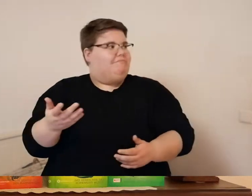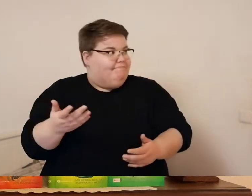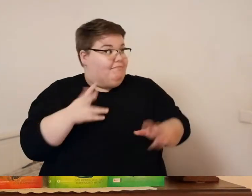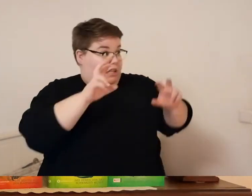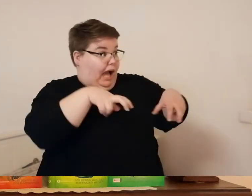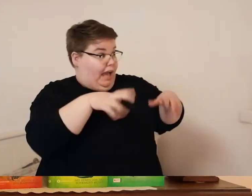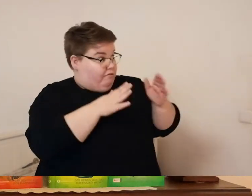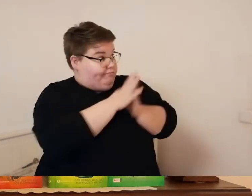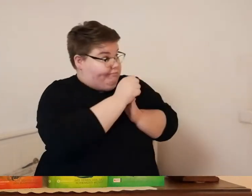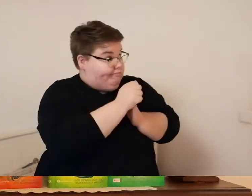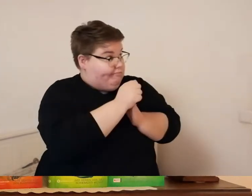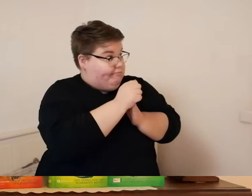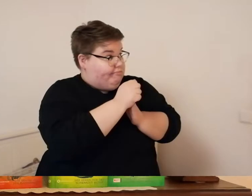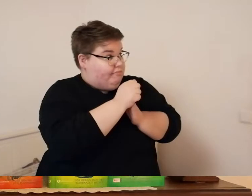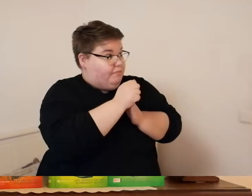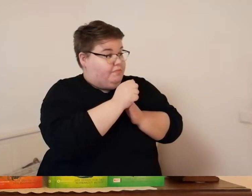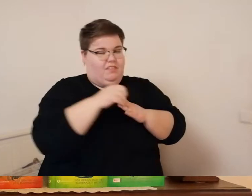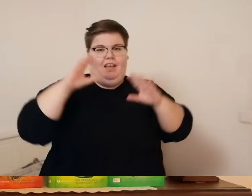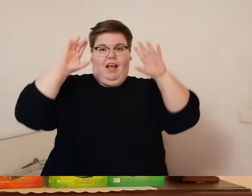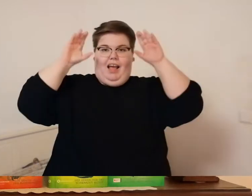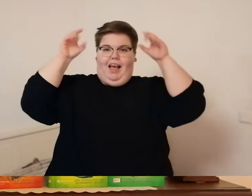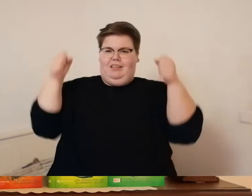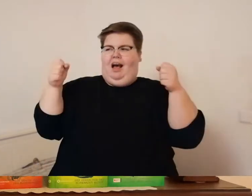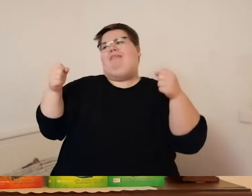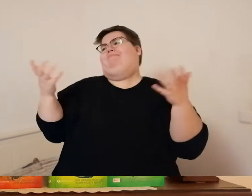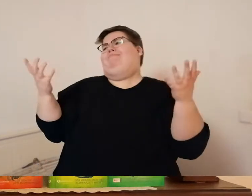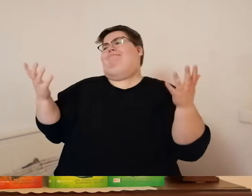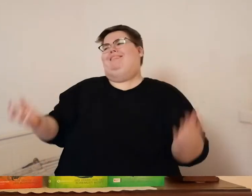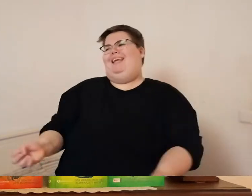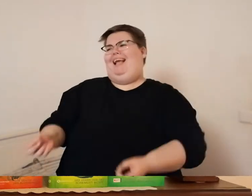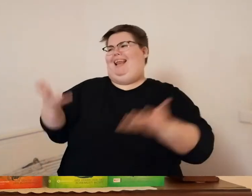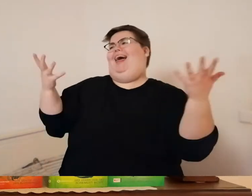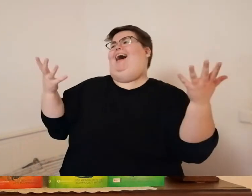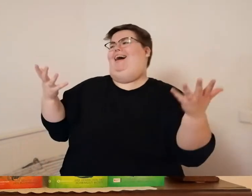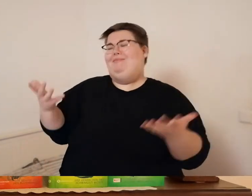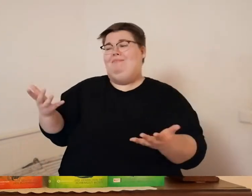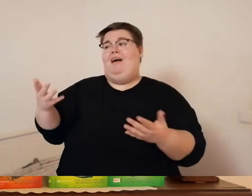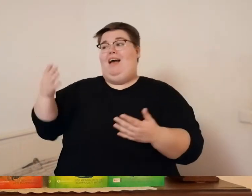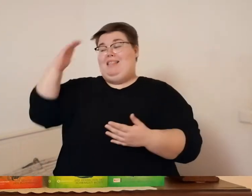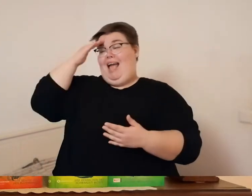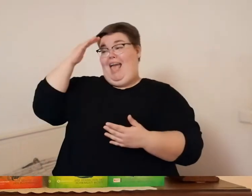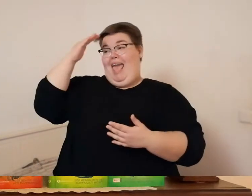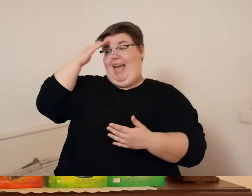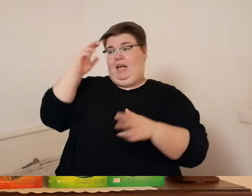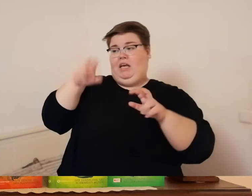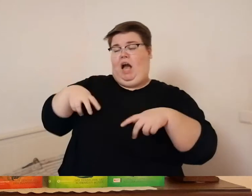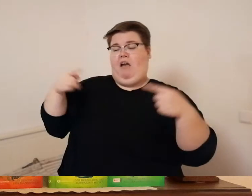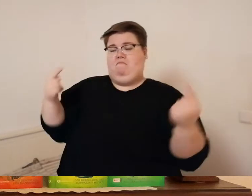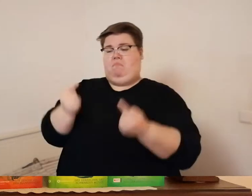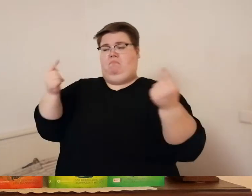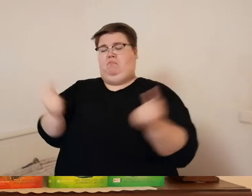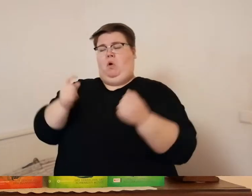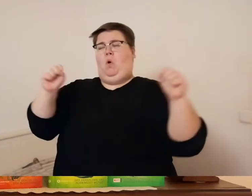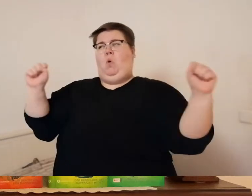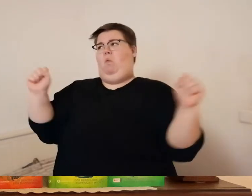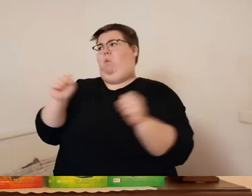sonst wären wir ja kaum hier gab greta zurück und berichtete ihm strahlend wie eric gegen das schreckliche vogelwesen gekämpft